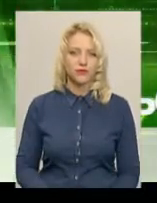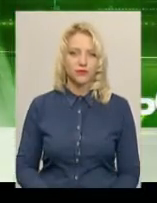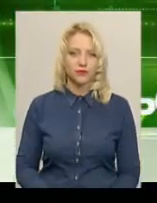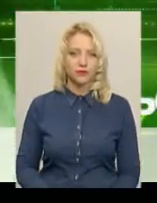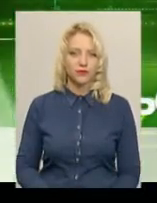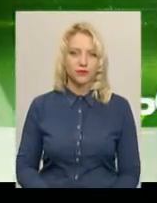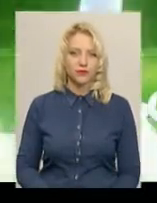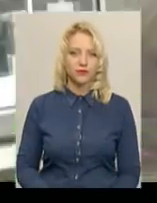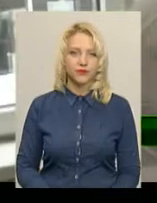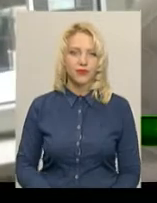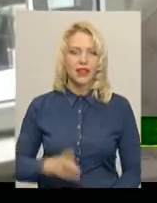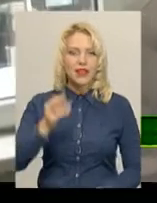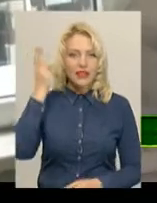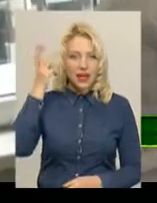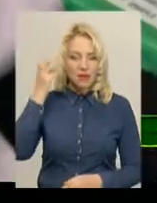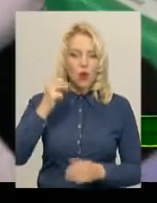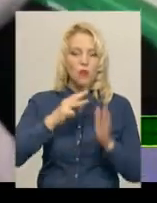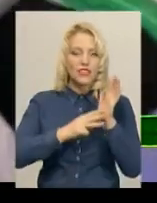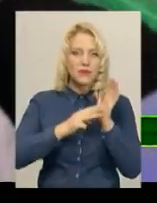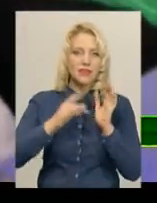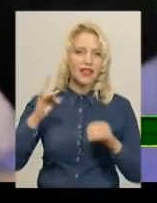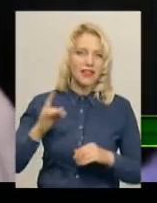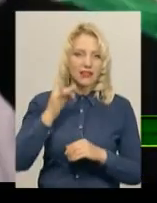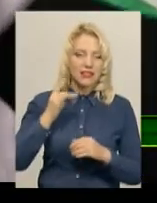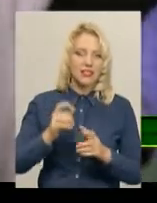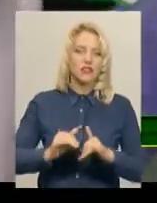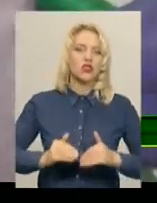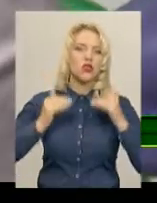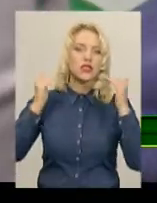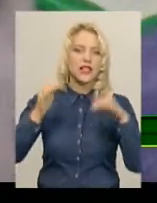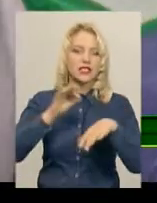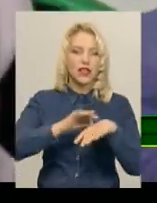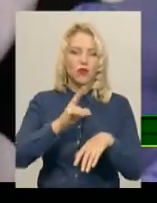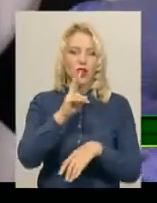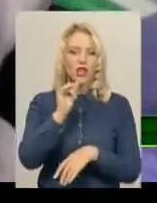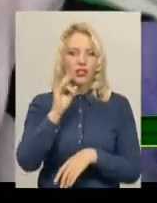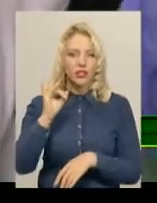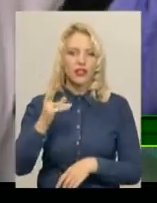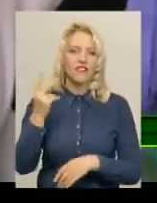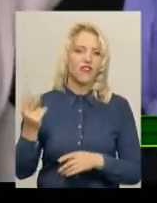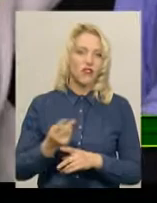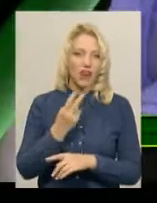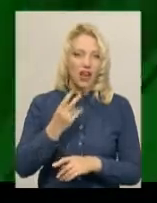Музика На Хмельниччині у 80 разів зросла захворюваність на кір та у два рази на мененгіти.